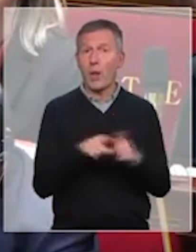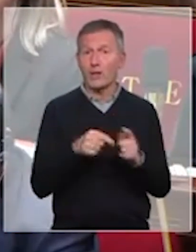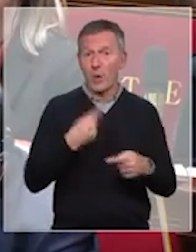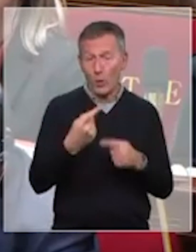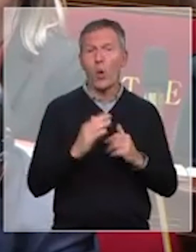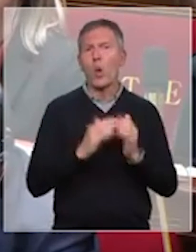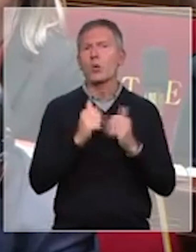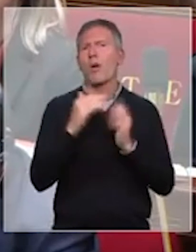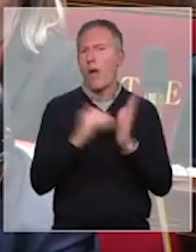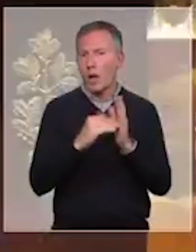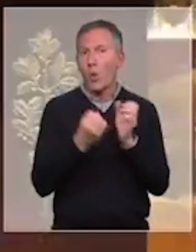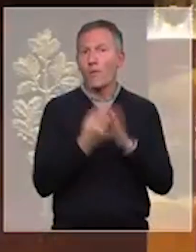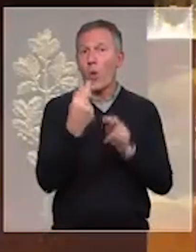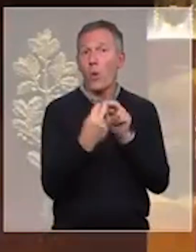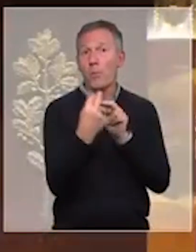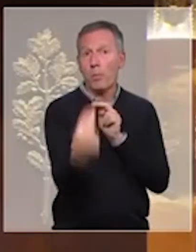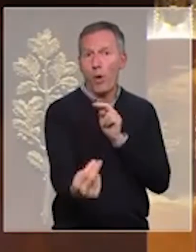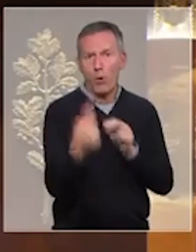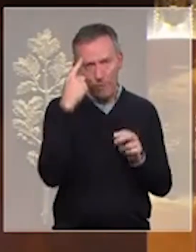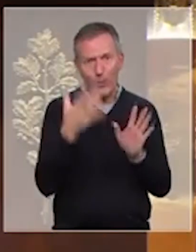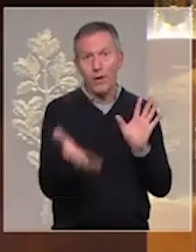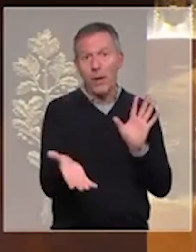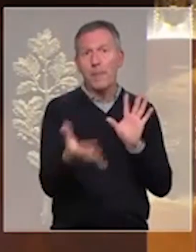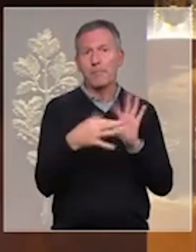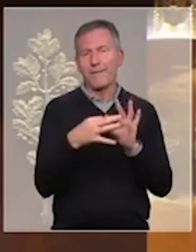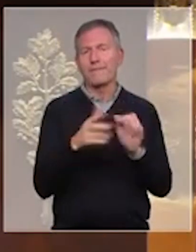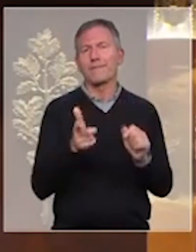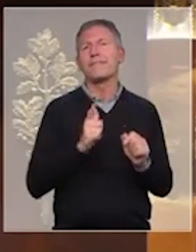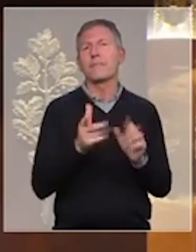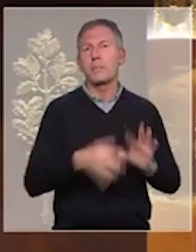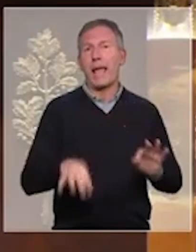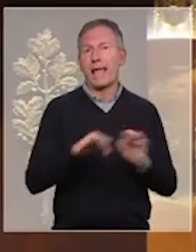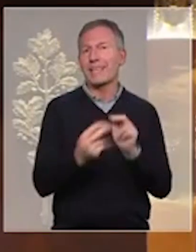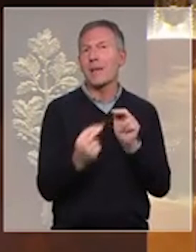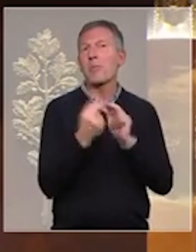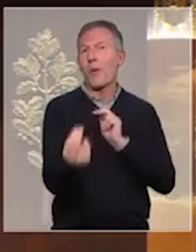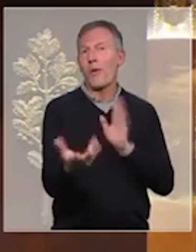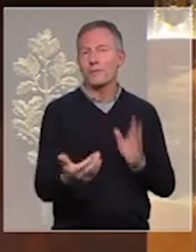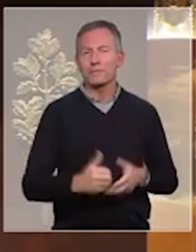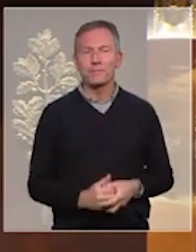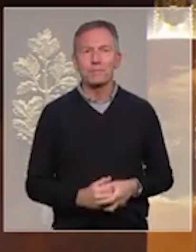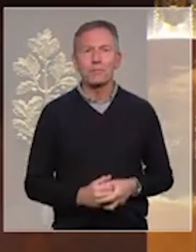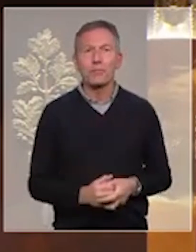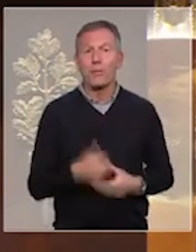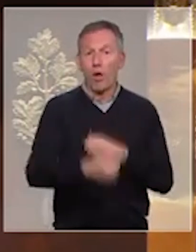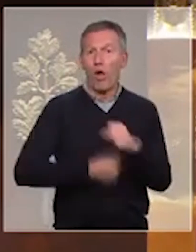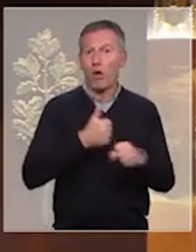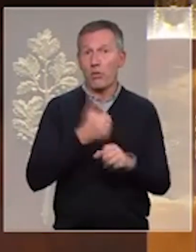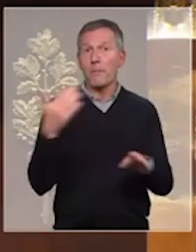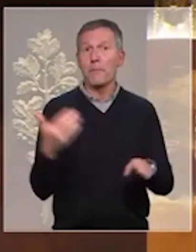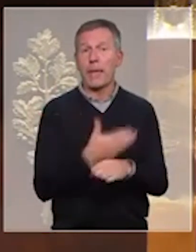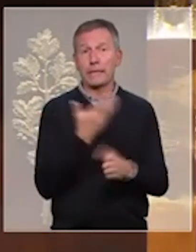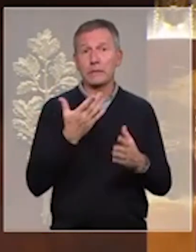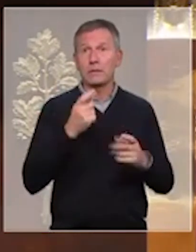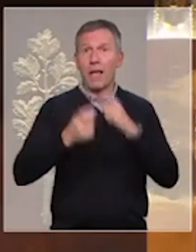de nouveaux ponts qui vont réunir encore davantage nos deux pays. Cela fait presque un an que l'agression à grande